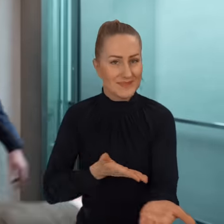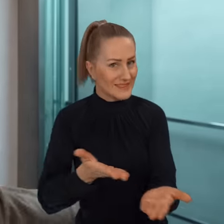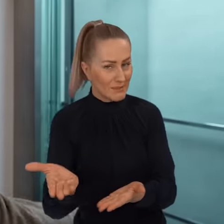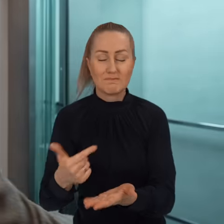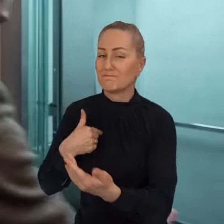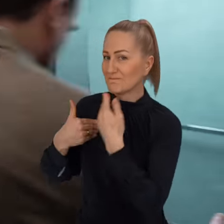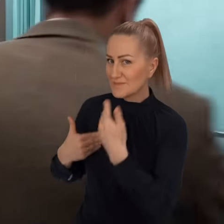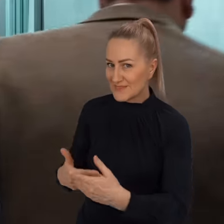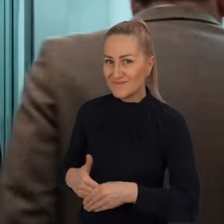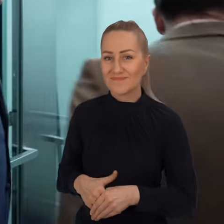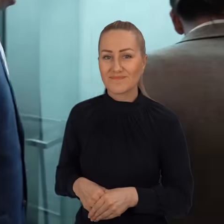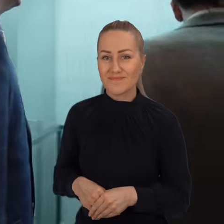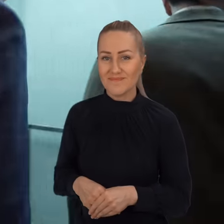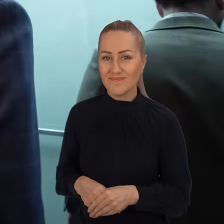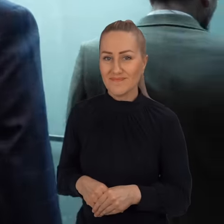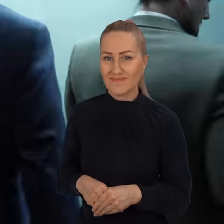Zapraszamy. Zapraszamy. Dziękuję bardzo.